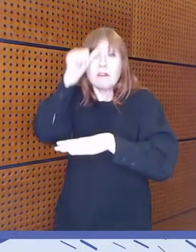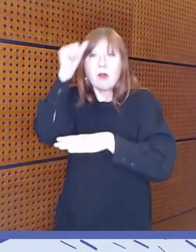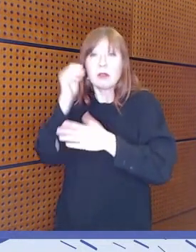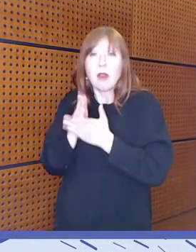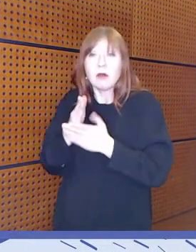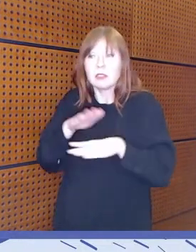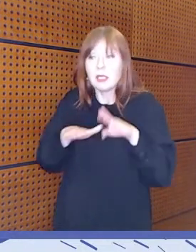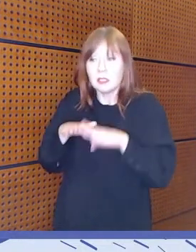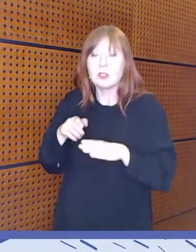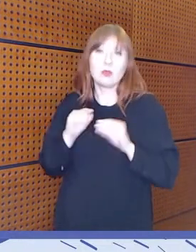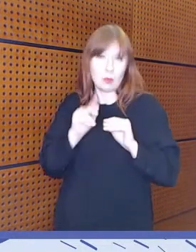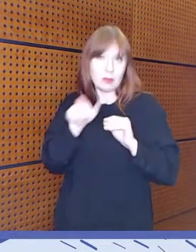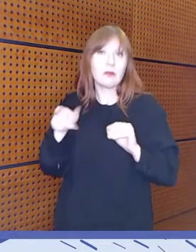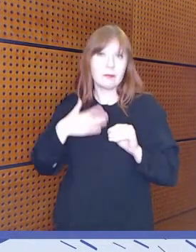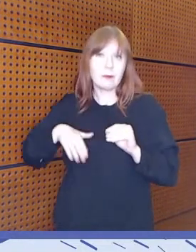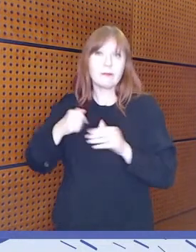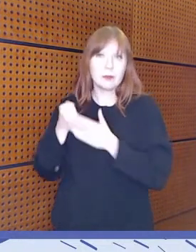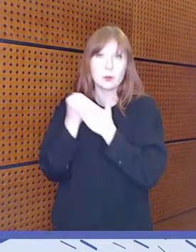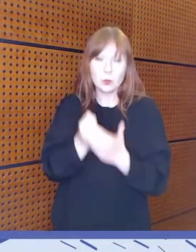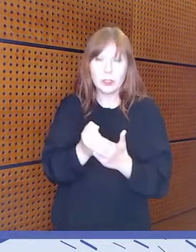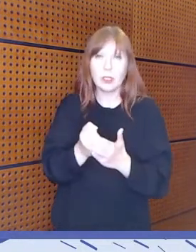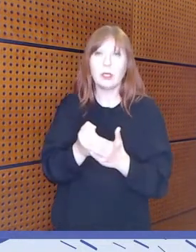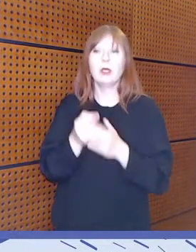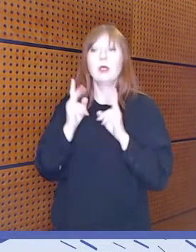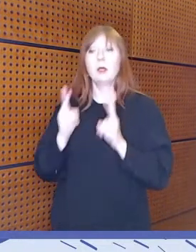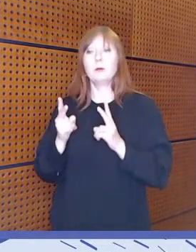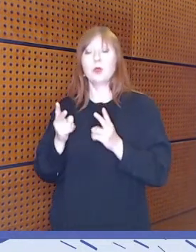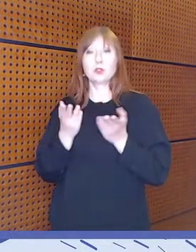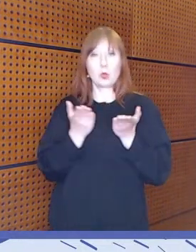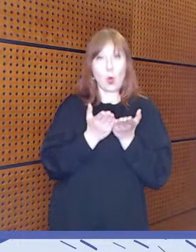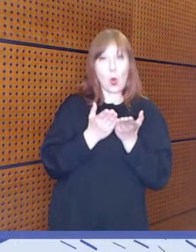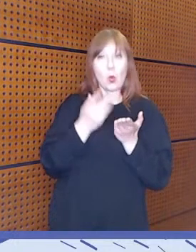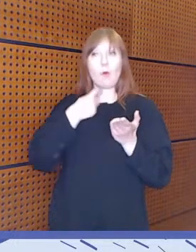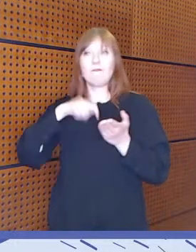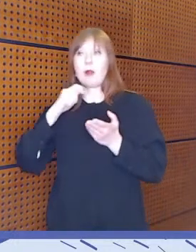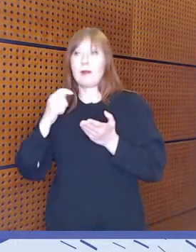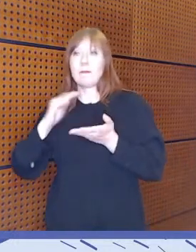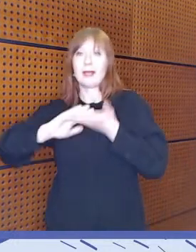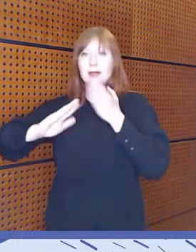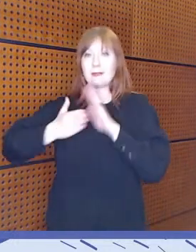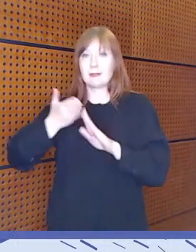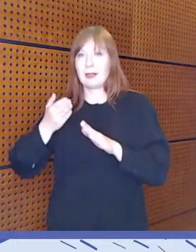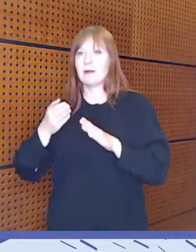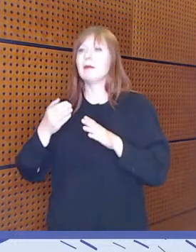Ja myös siinä yhteistyössä koulujen ja vanhempien välillä nähtiin paljon kehitettävää.